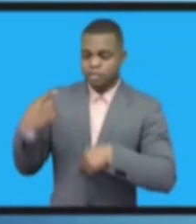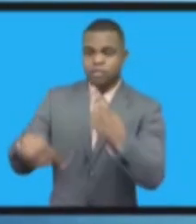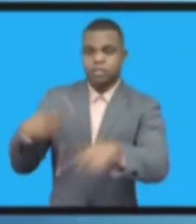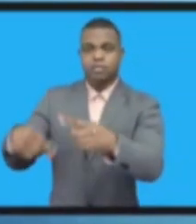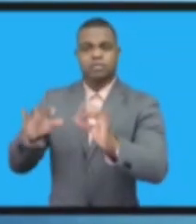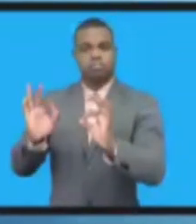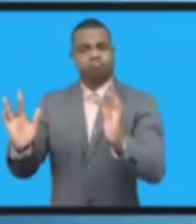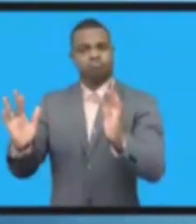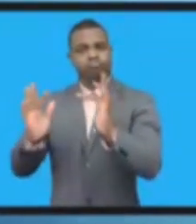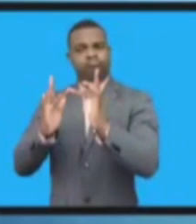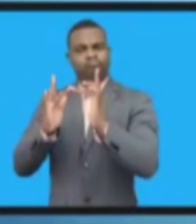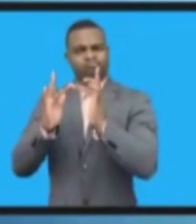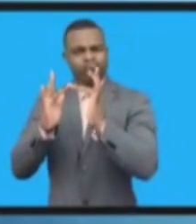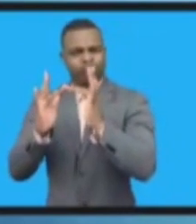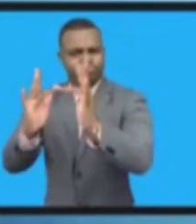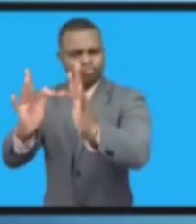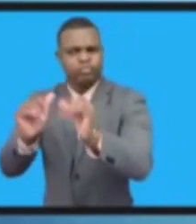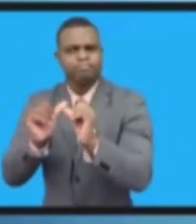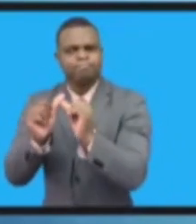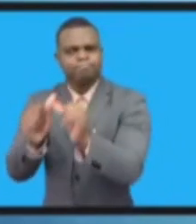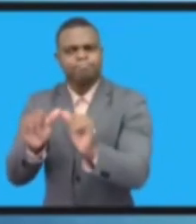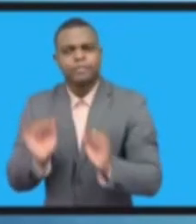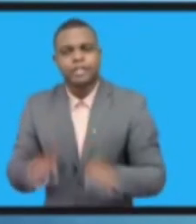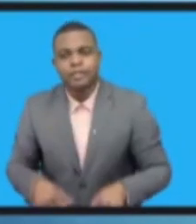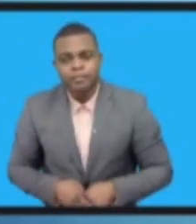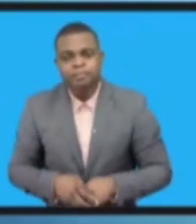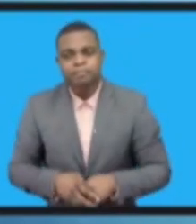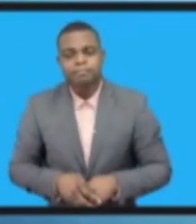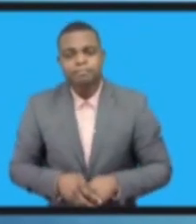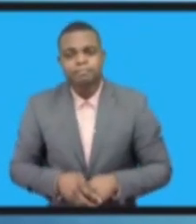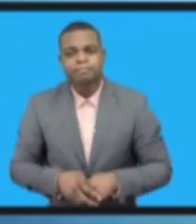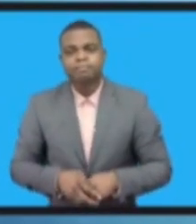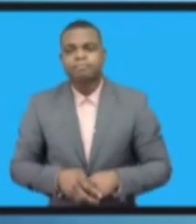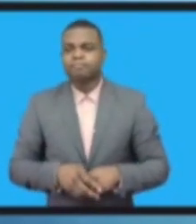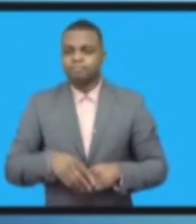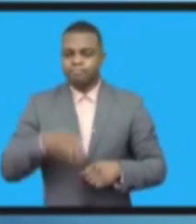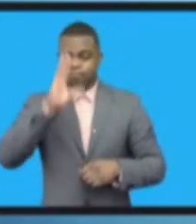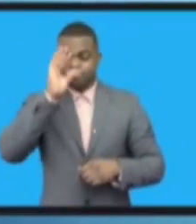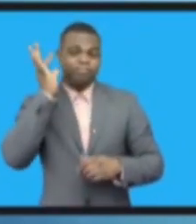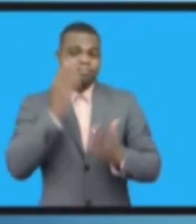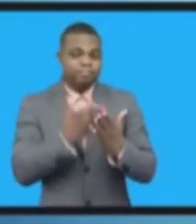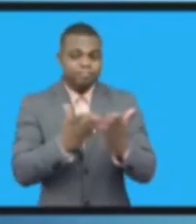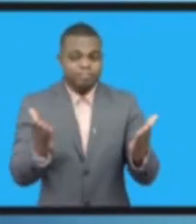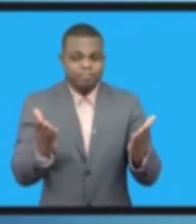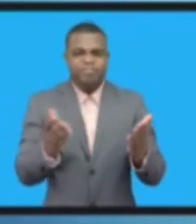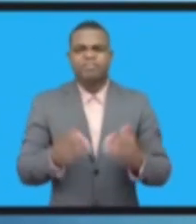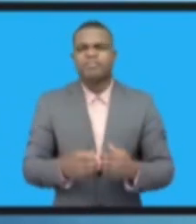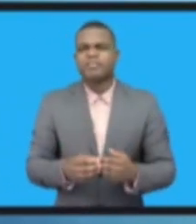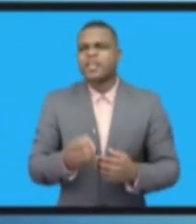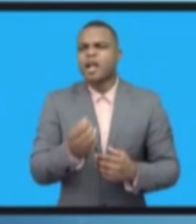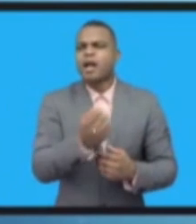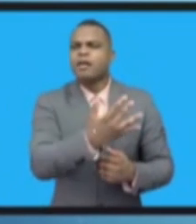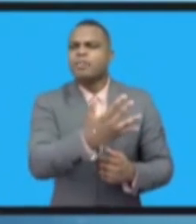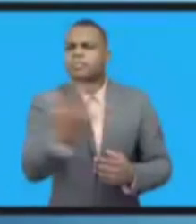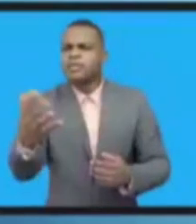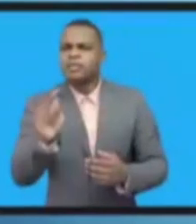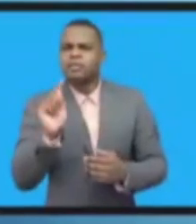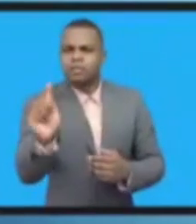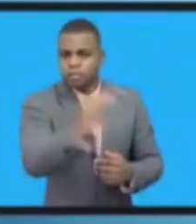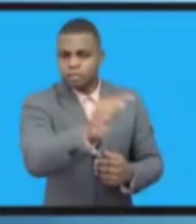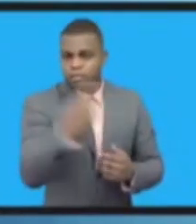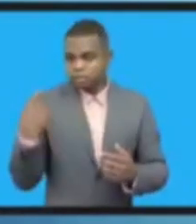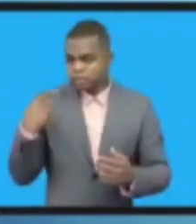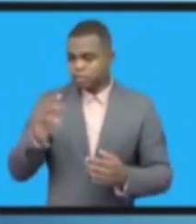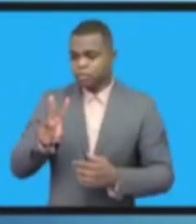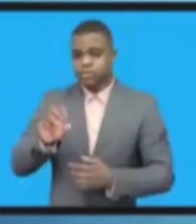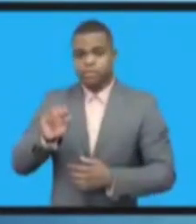связностью для всех. И, конечно, глобальный цифровой договор